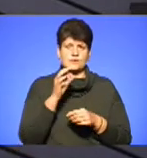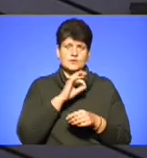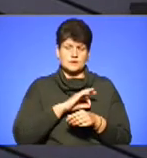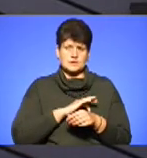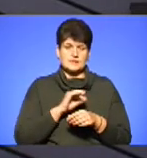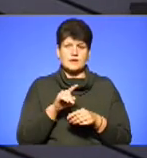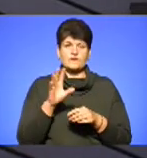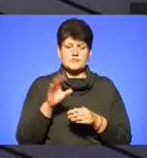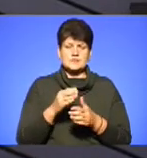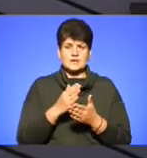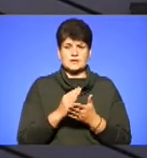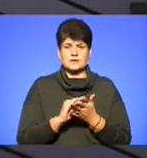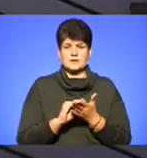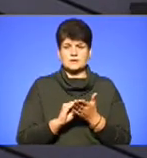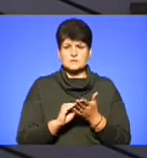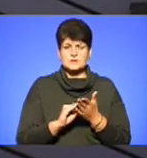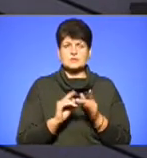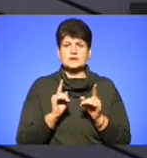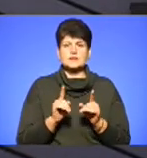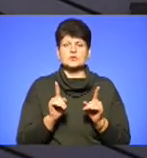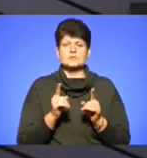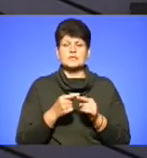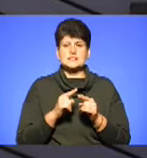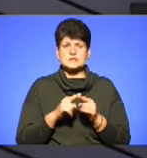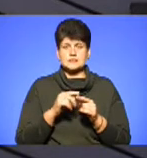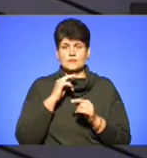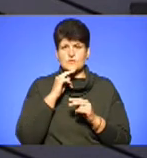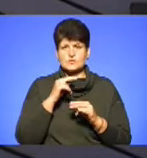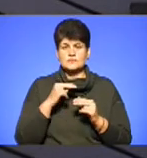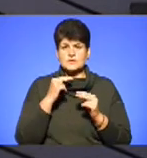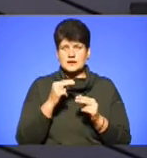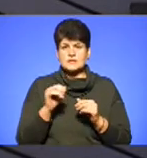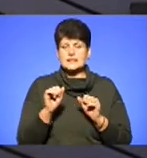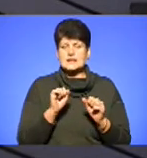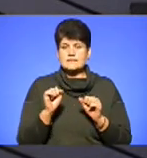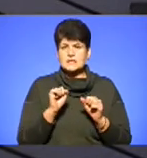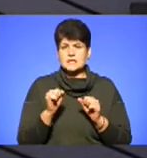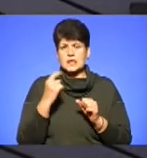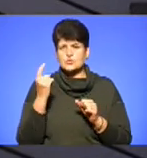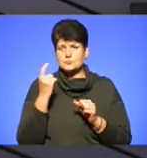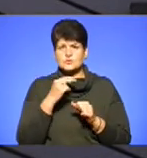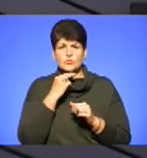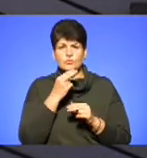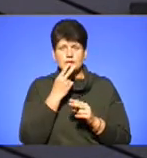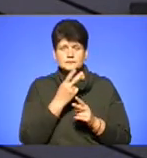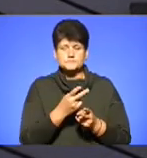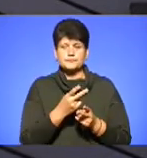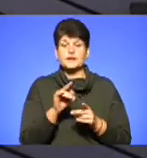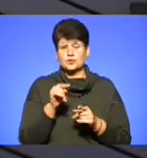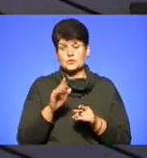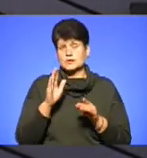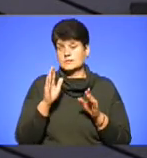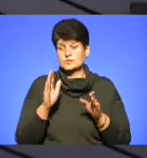там все є розписано, тільки, щоб на це звертали керівники господарств і фермери, звертали увагу, і тоді буде